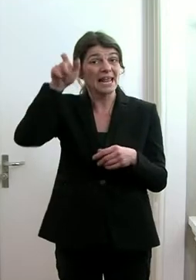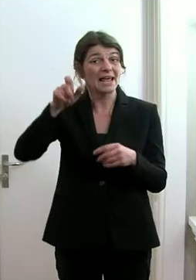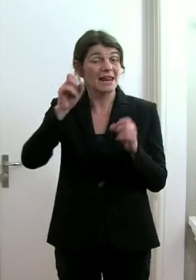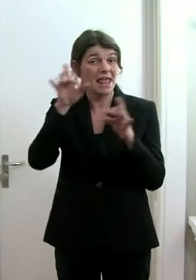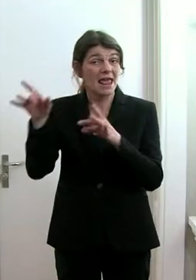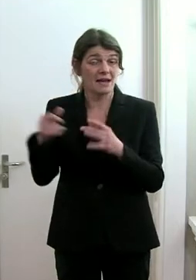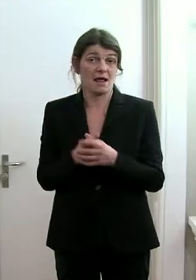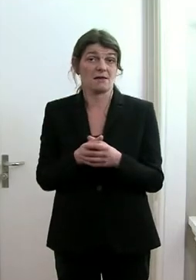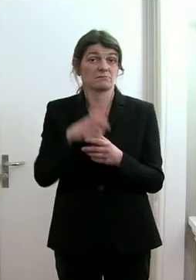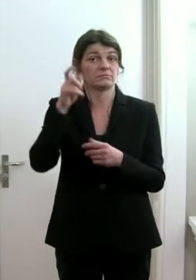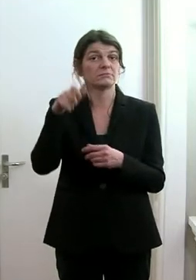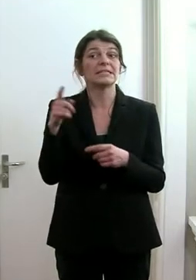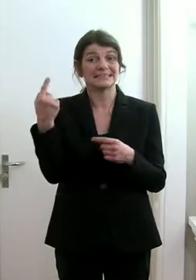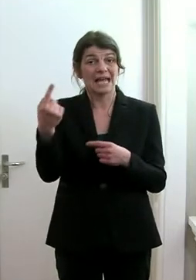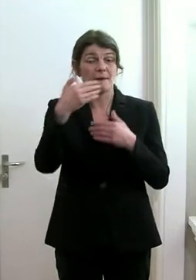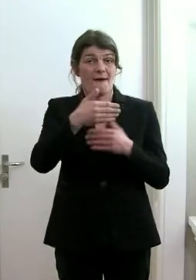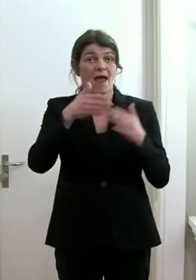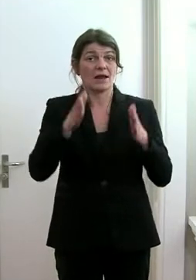die in Quarantäne sind,